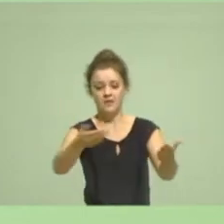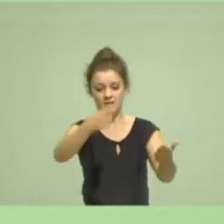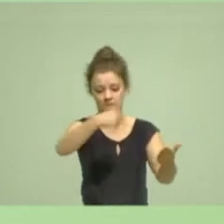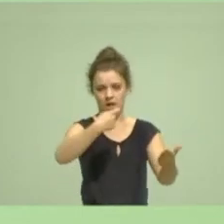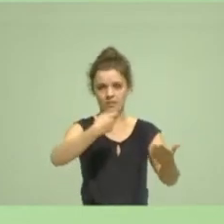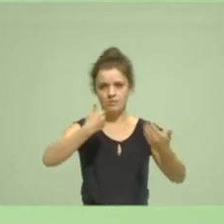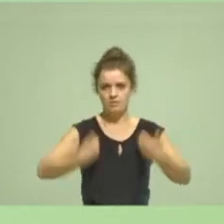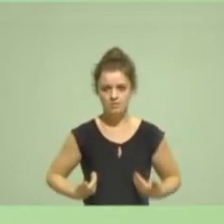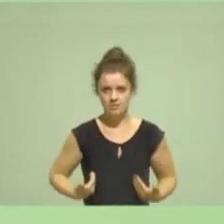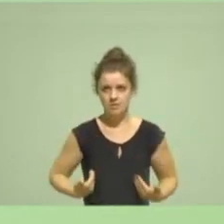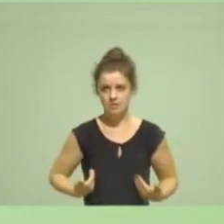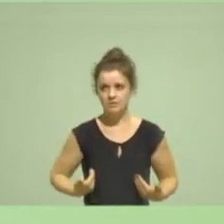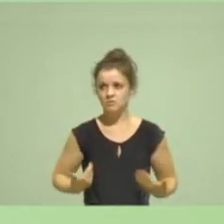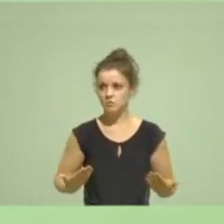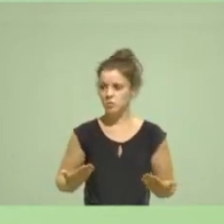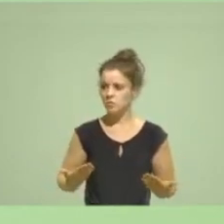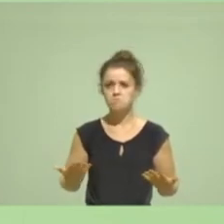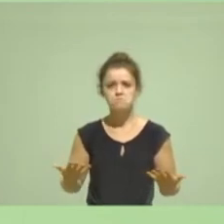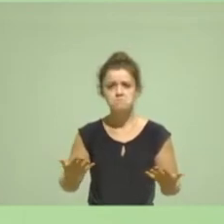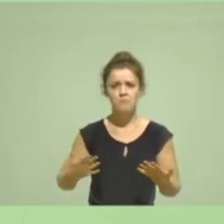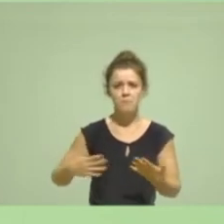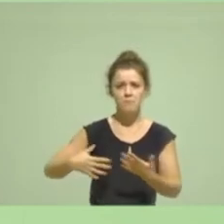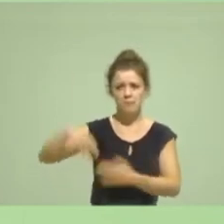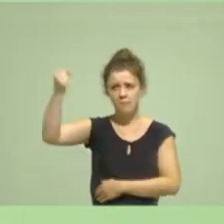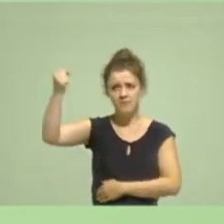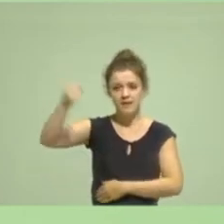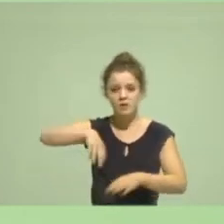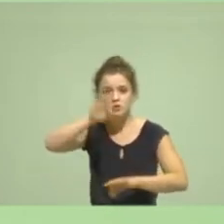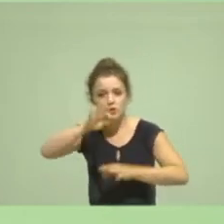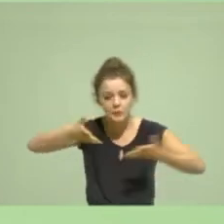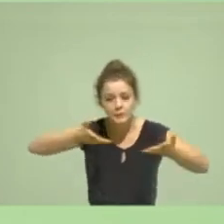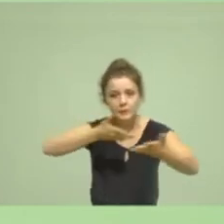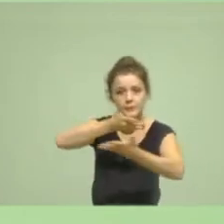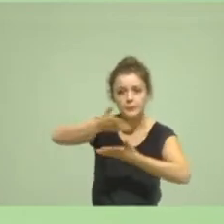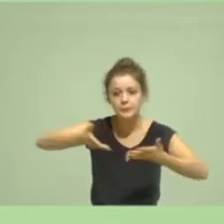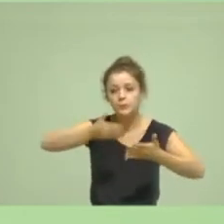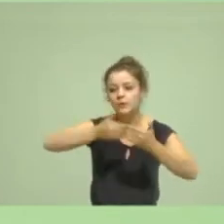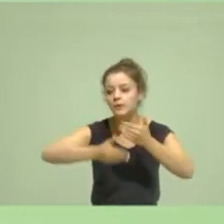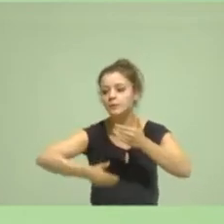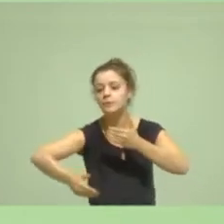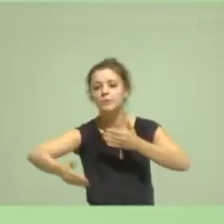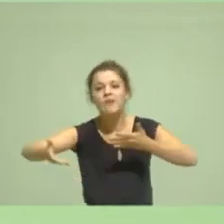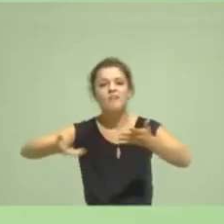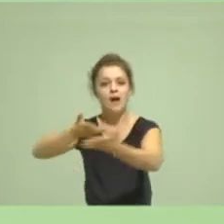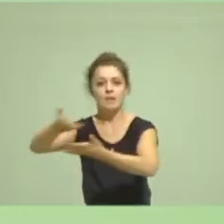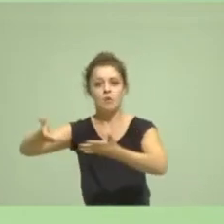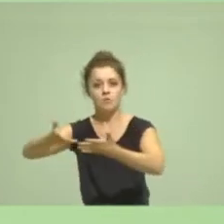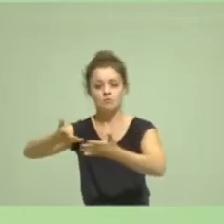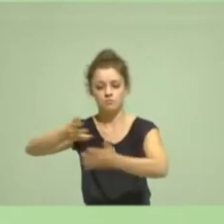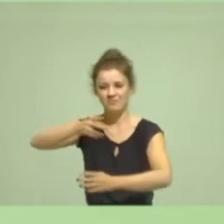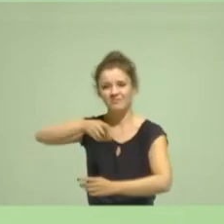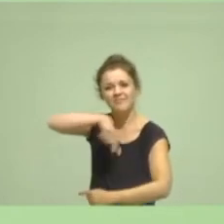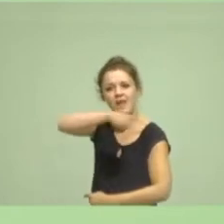einer Wahlergebnissituation in eine Sondierung gehen und aus der Sondierung dann in Verhandlungen eintreten. Uns allen war klar, das